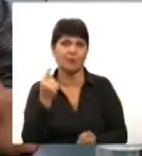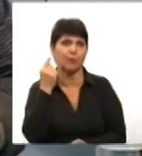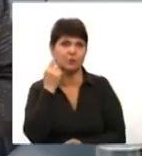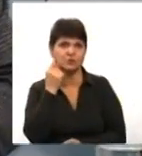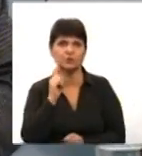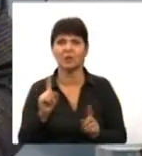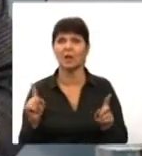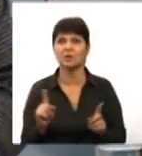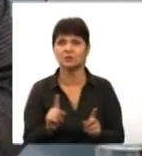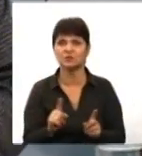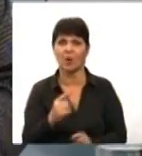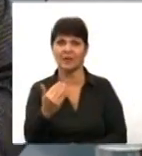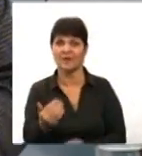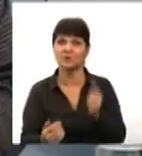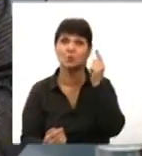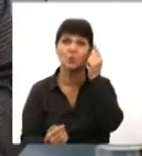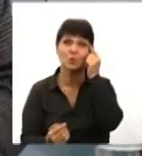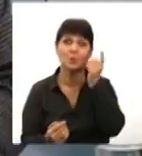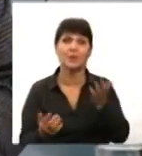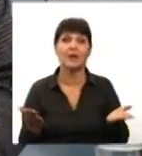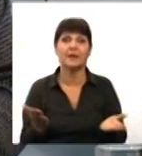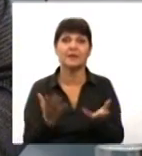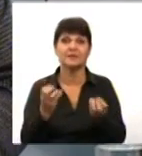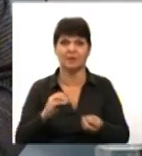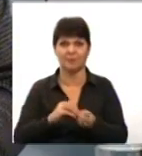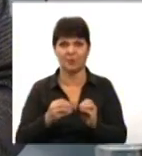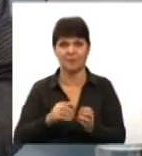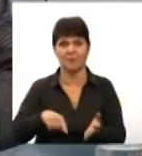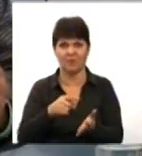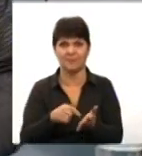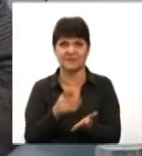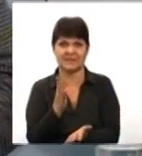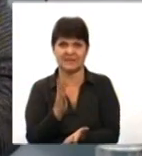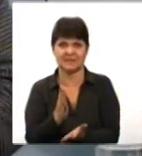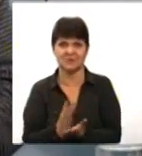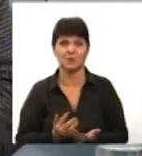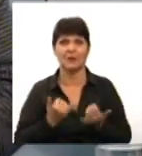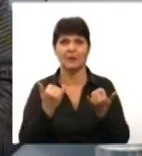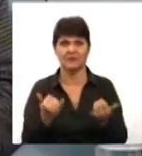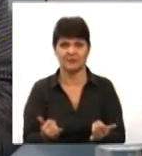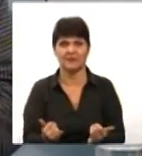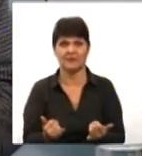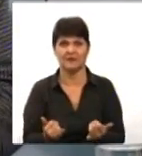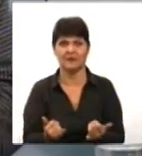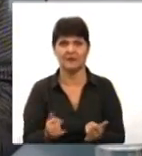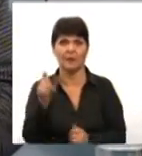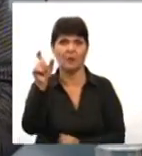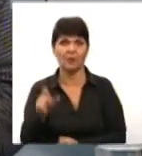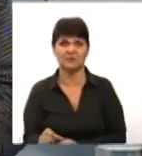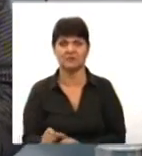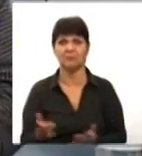що на вашу думку, які ще проблеми в місті існують для осіб, які